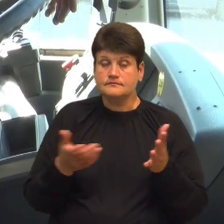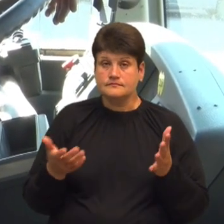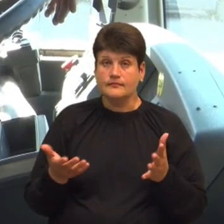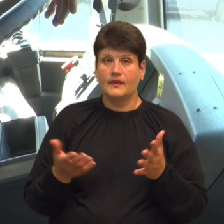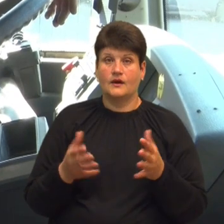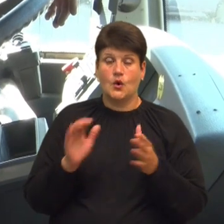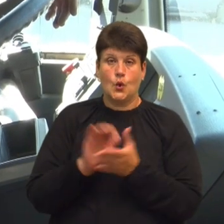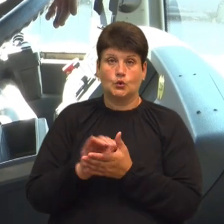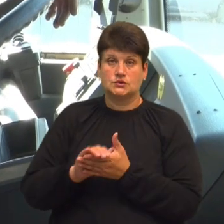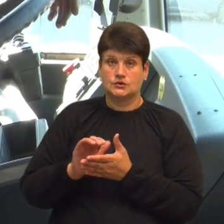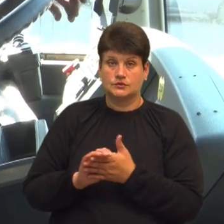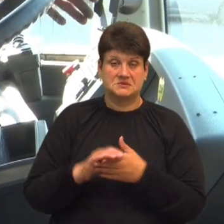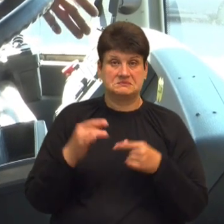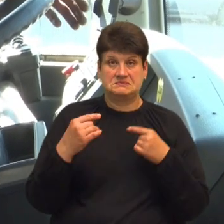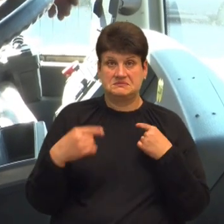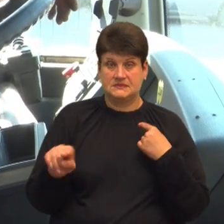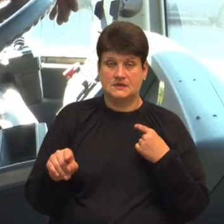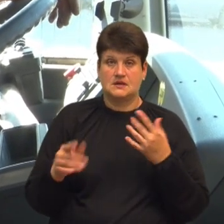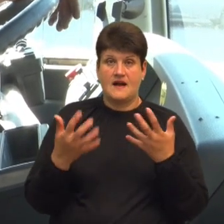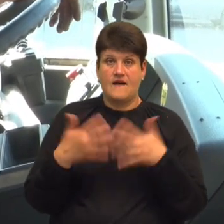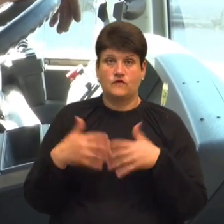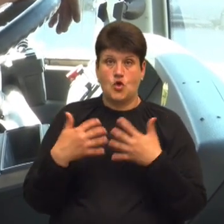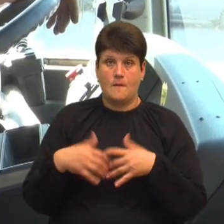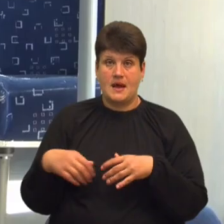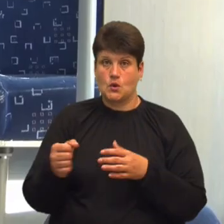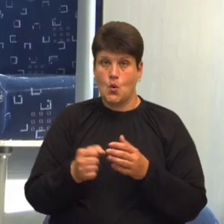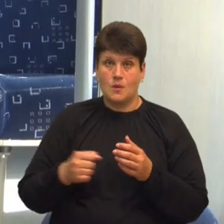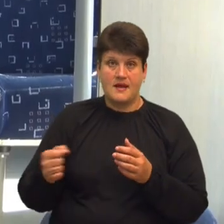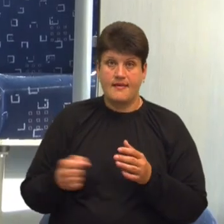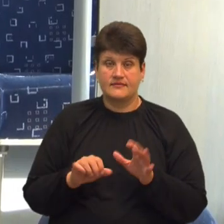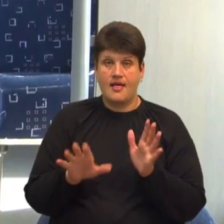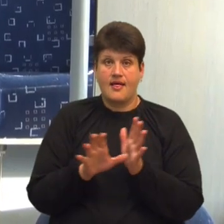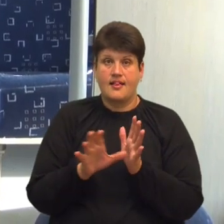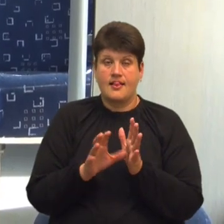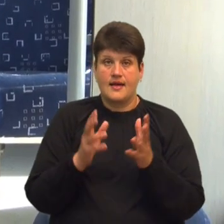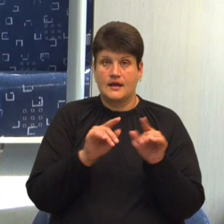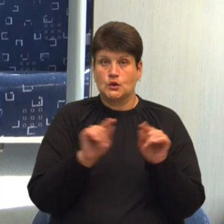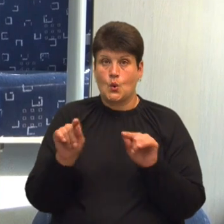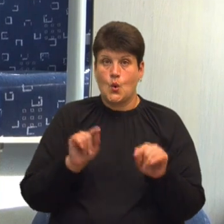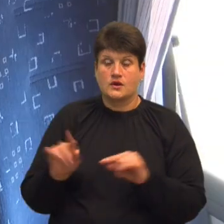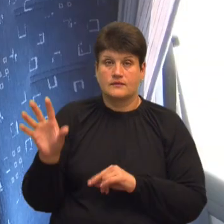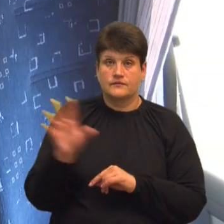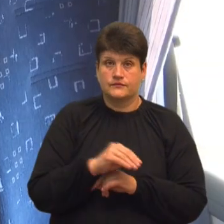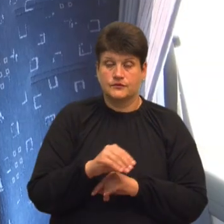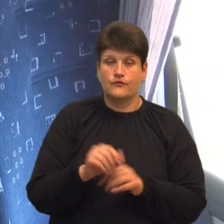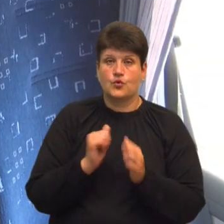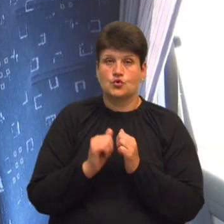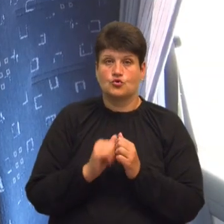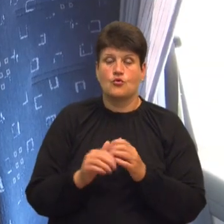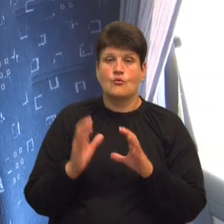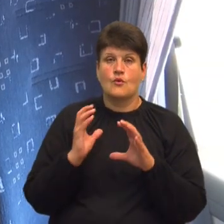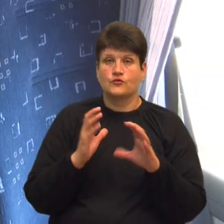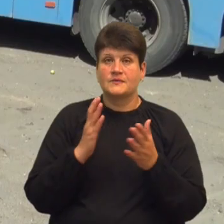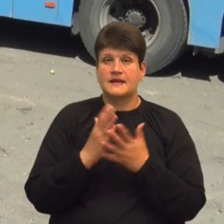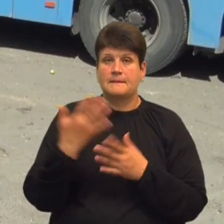ніж механічна коробка, автомат і електроніка. Кожен автобус розрахований на 50 місць. На транспорт